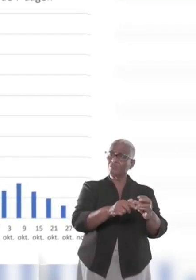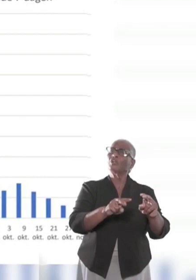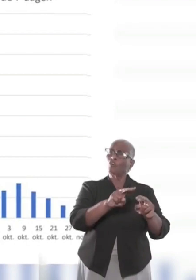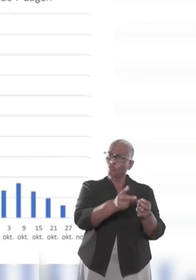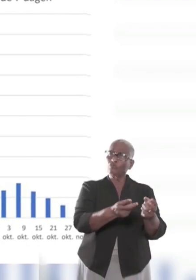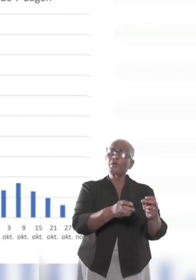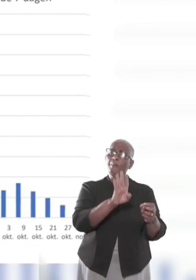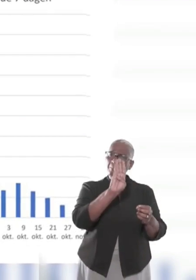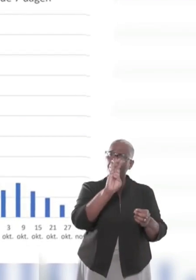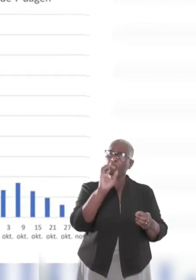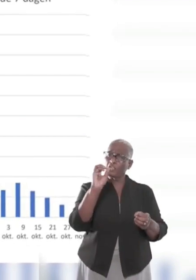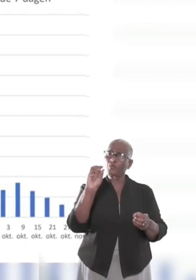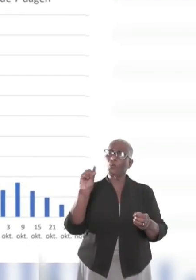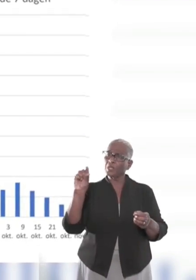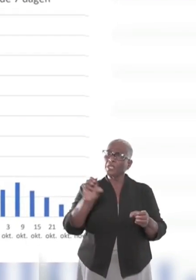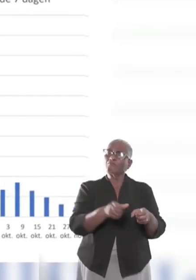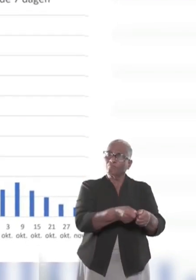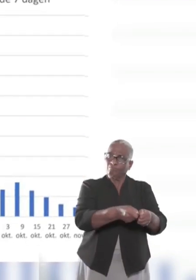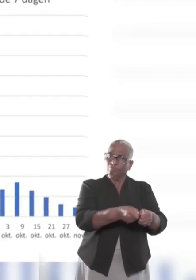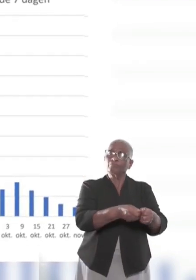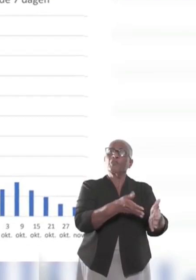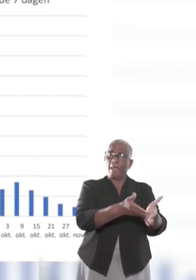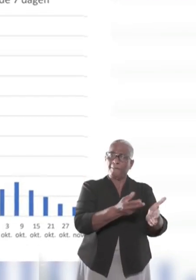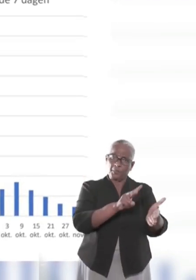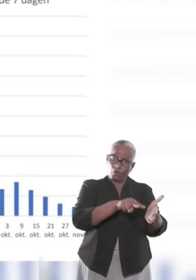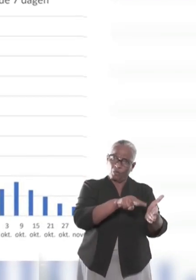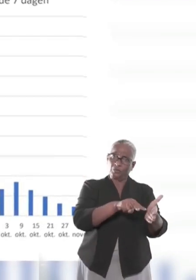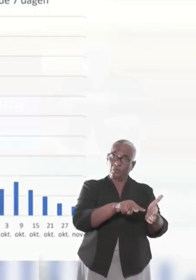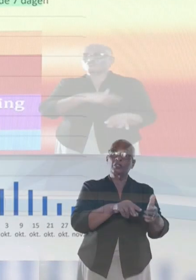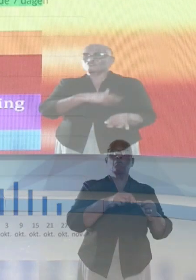clusterbesmetting is onder controle gebracht door het BOG.